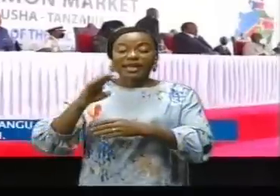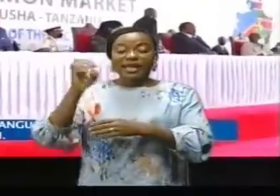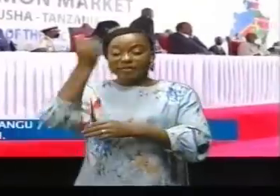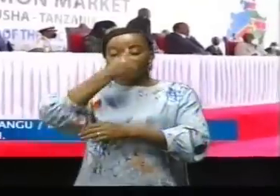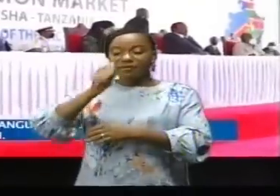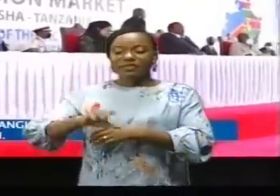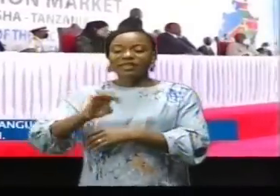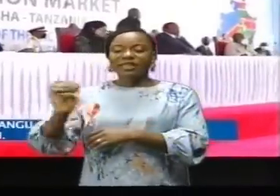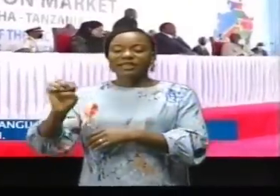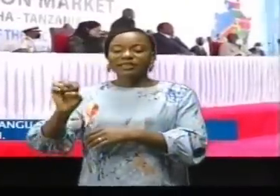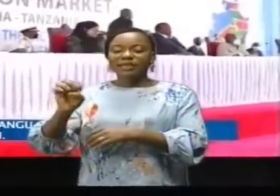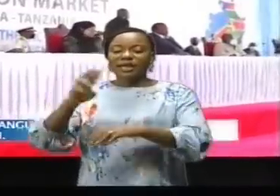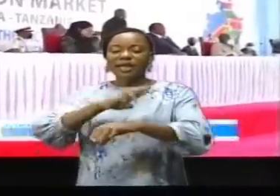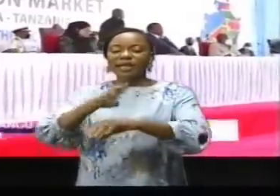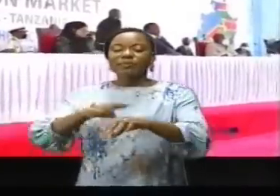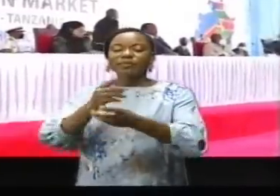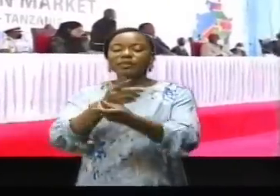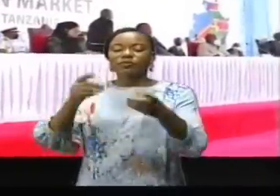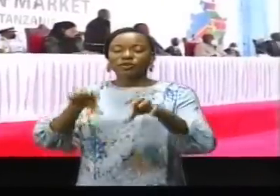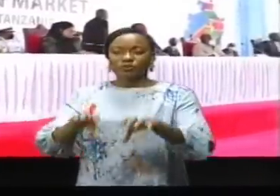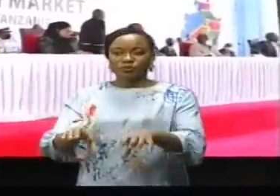'Est en République démocratique du Congo.